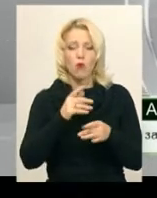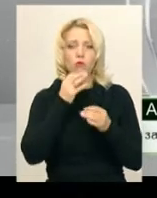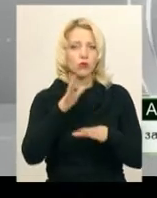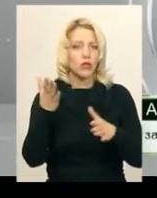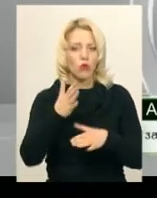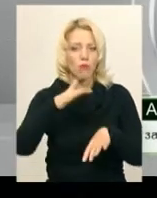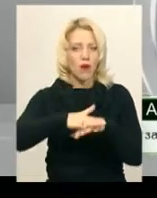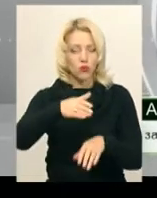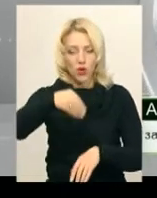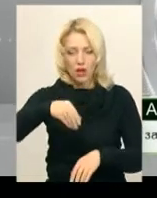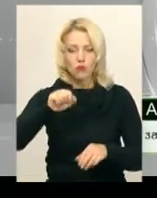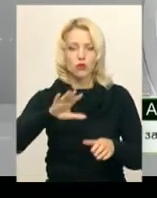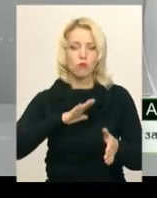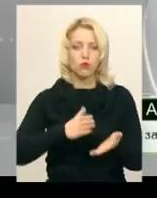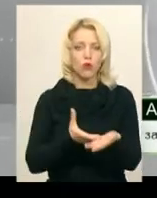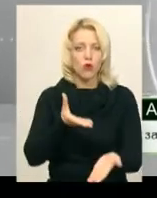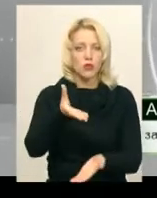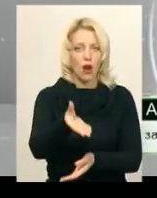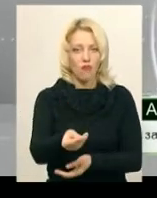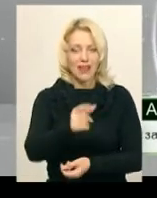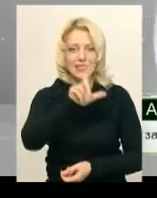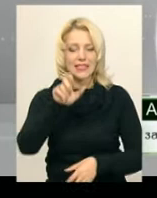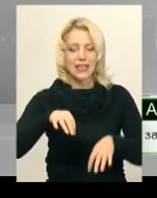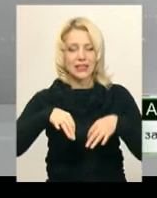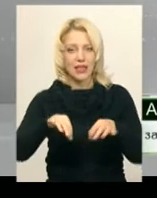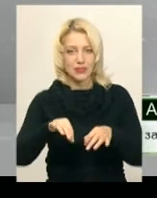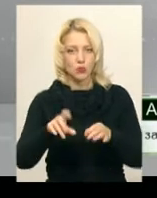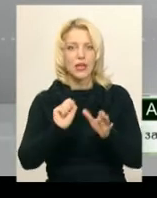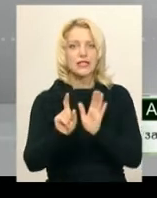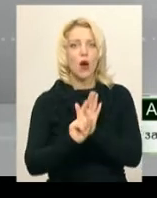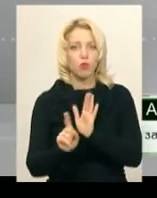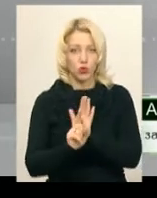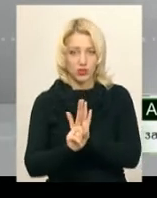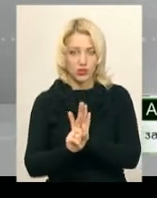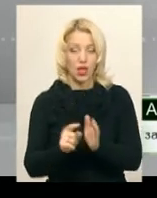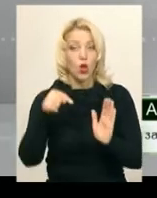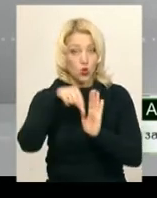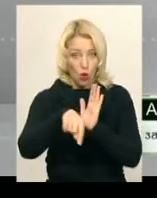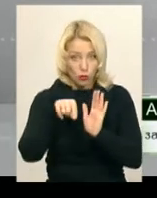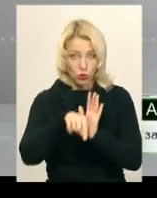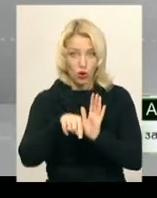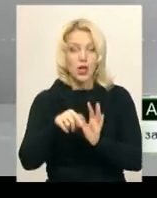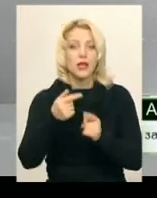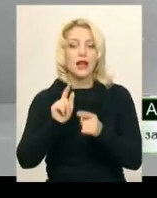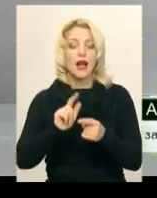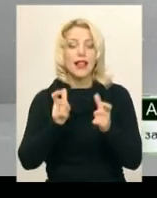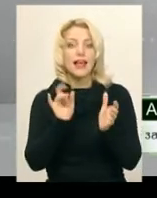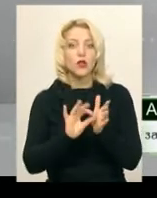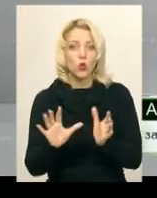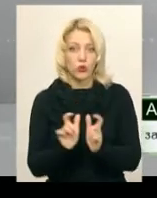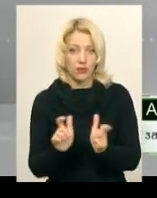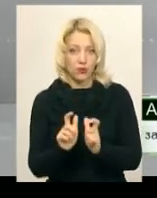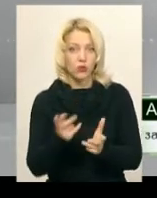можна було розрахуватися в транспорті за проїзд, в громадському транспорті. Тобто електронний квиток, який